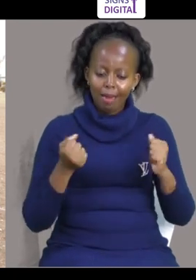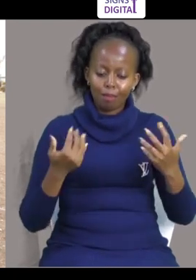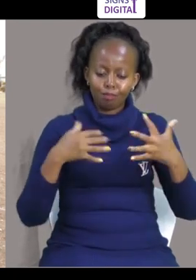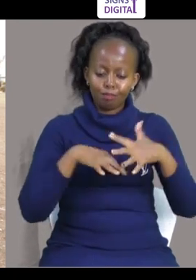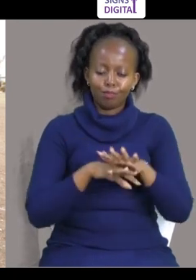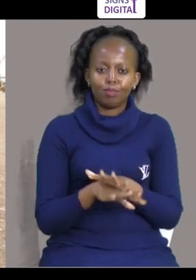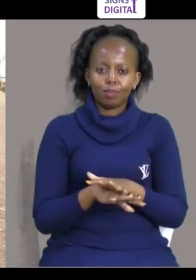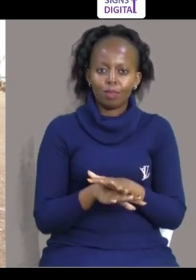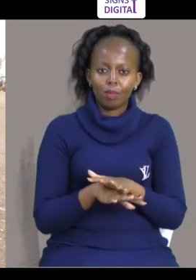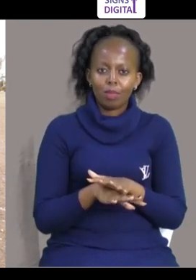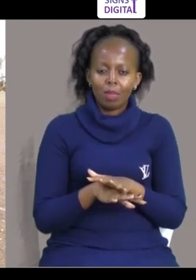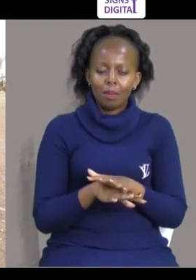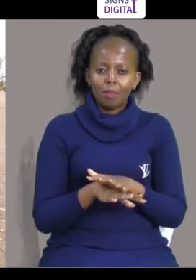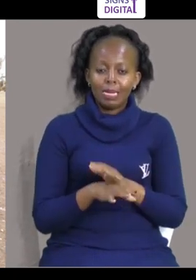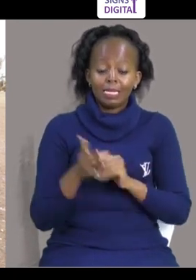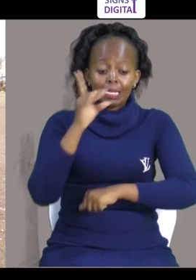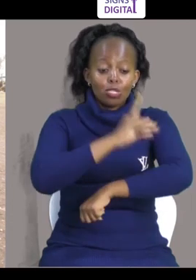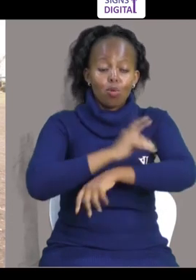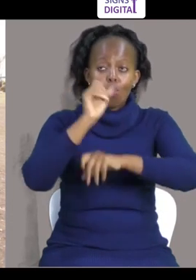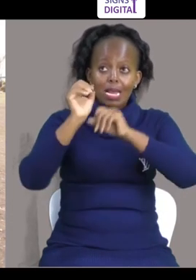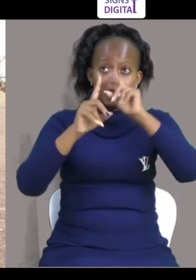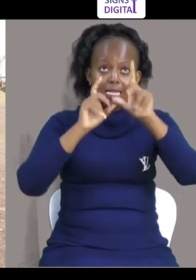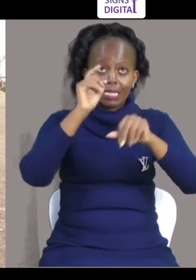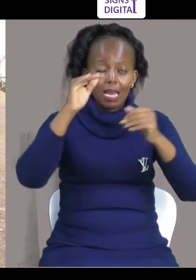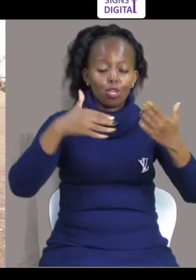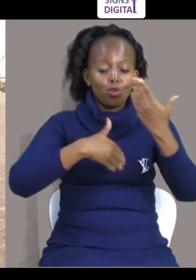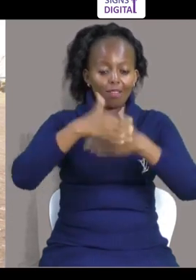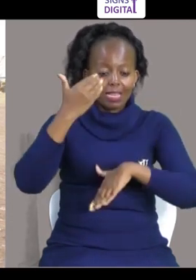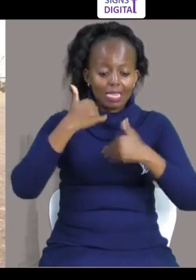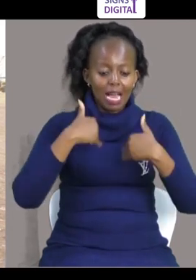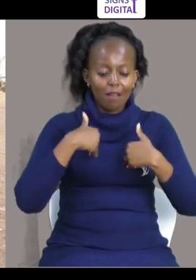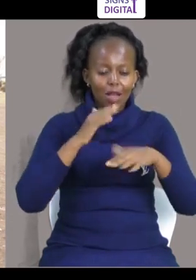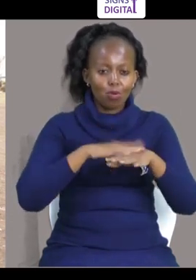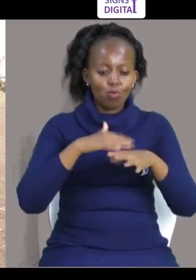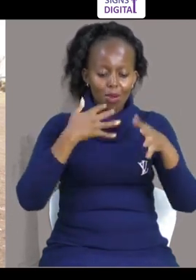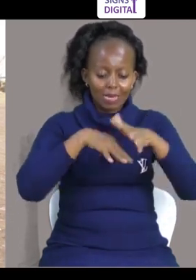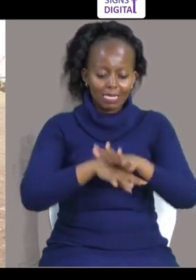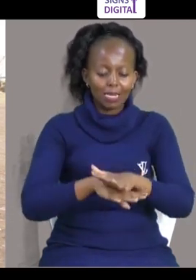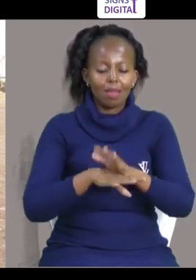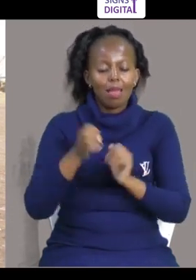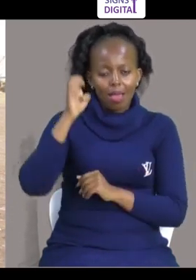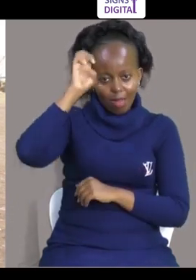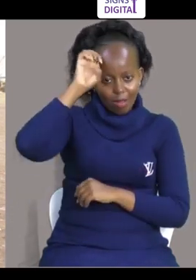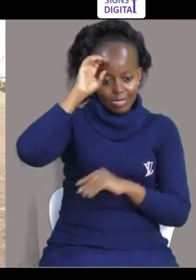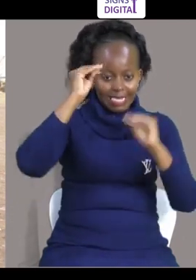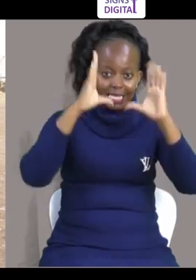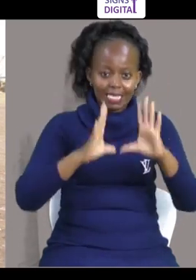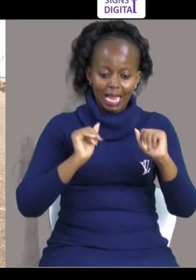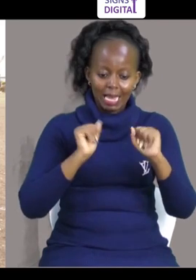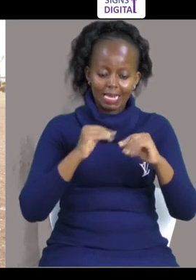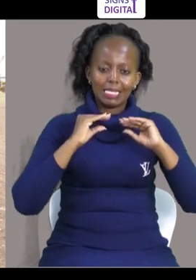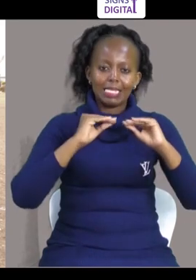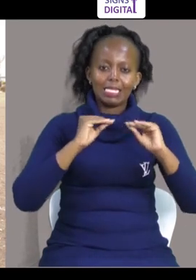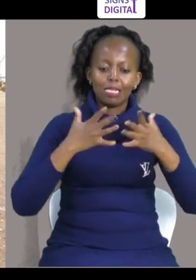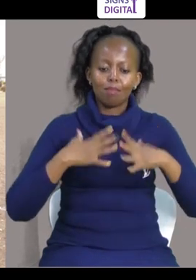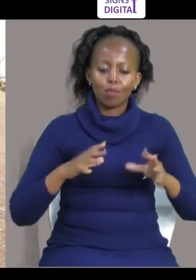wanasomeswa pamoja So this time mostly inareka mpangiria inclusive education